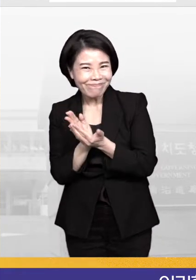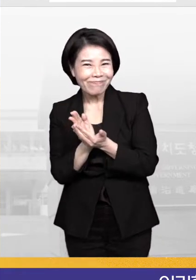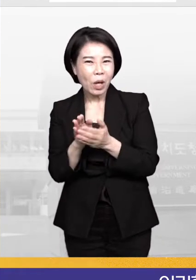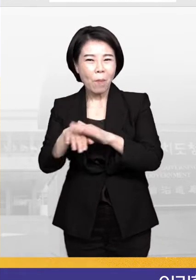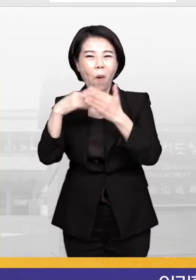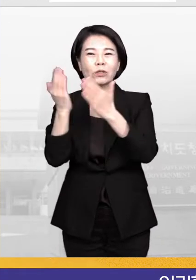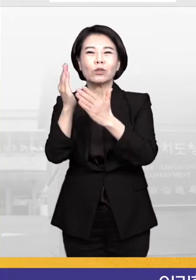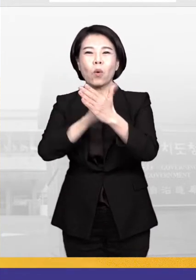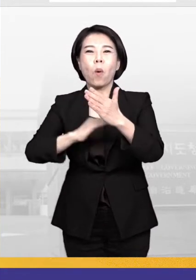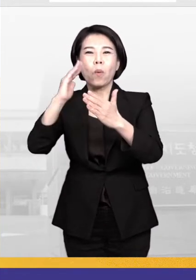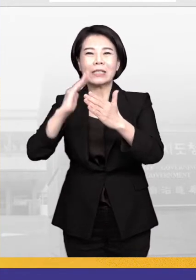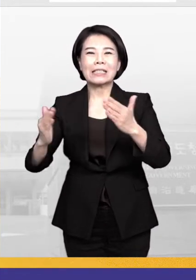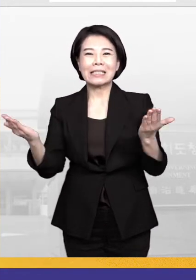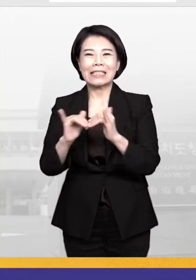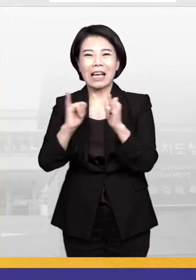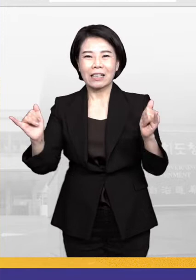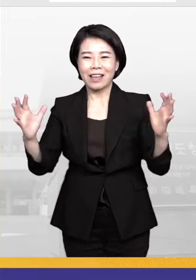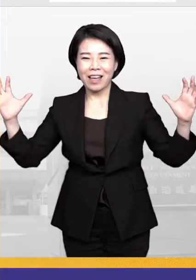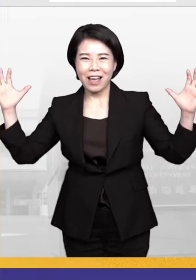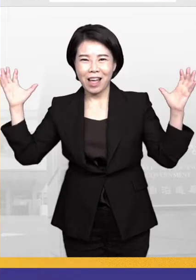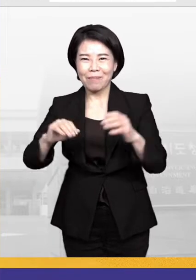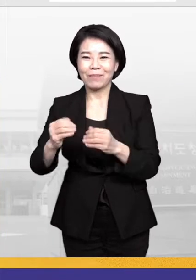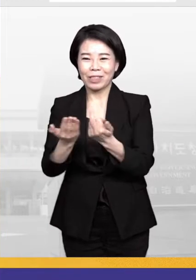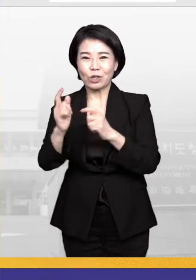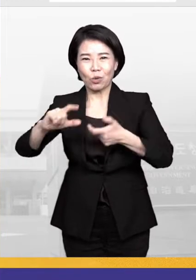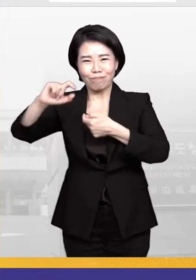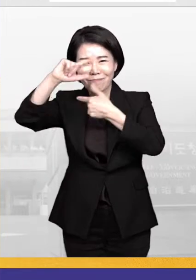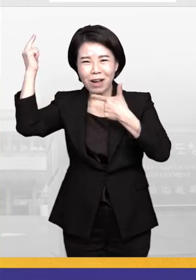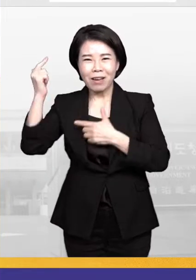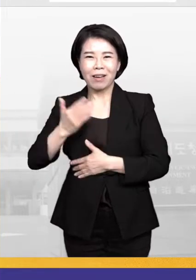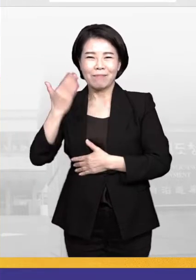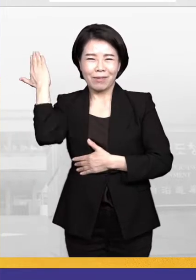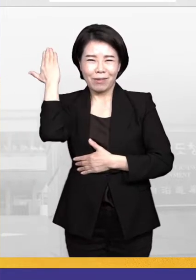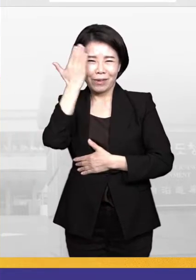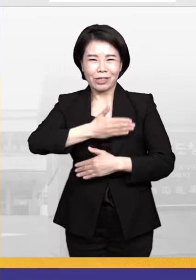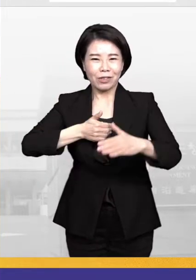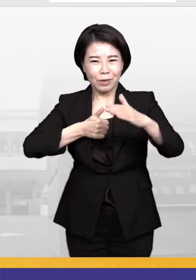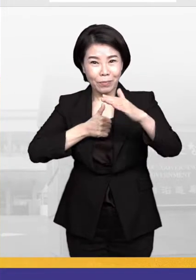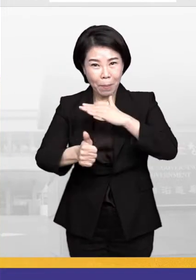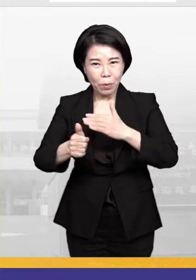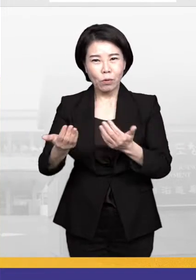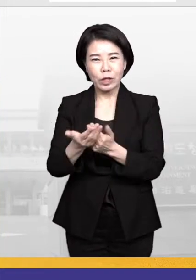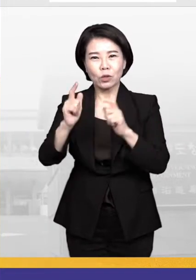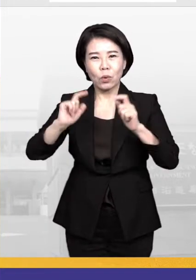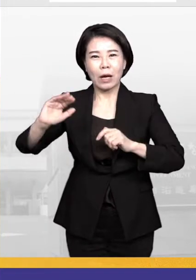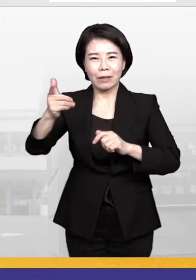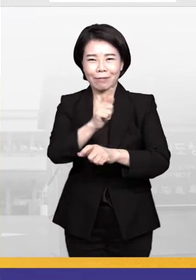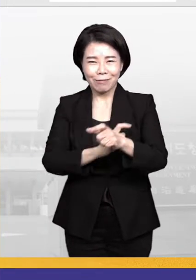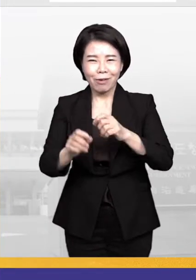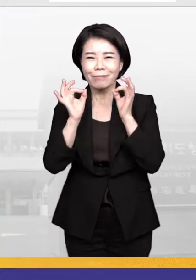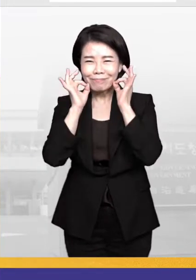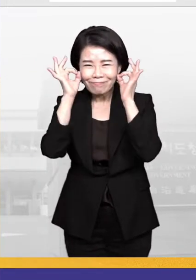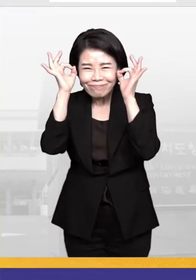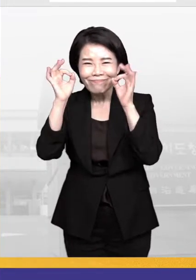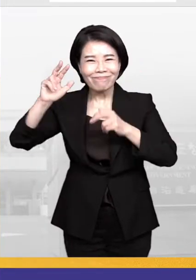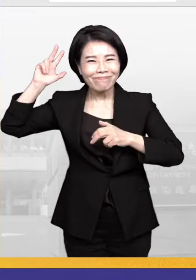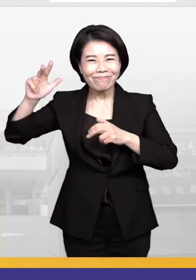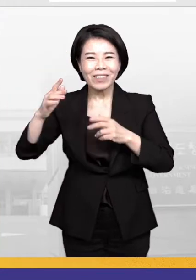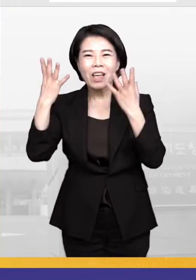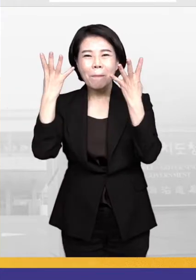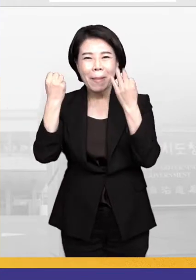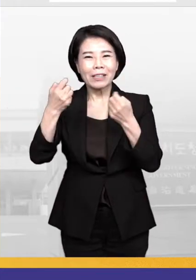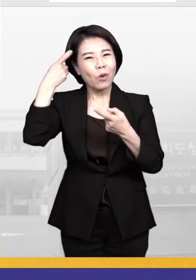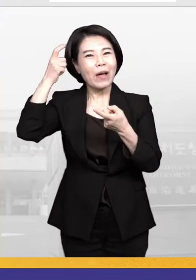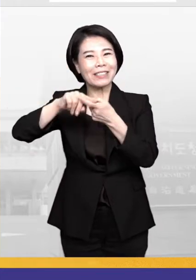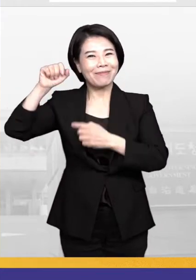공직자가 합심하여 제주가 명실상부한 청년대표 지자체가 될 수 있도록 더욱 열심히 뛰겠습니다. 많은 관심과 응원